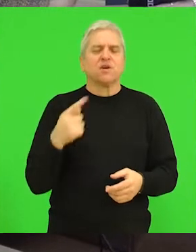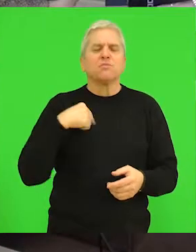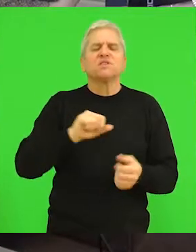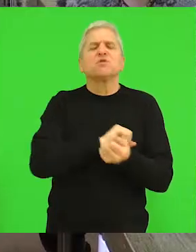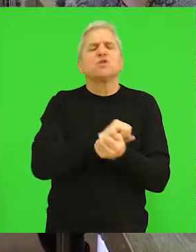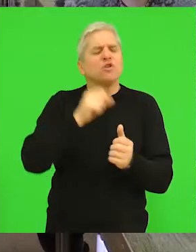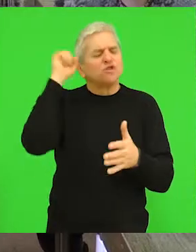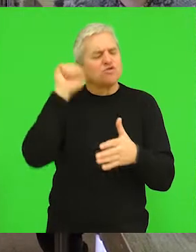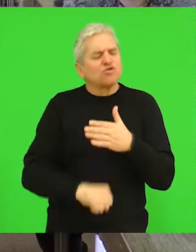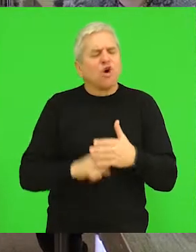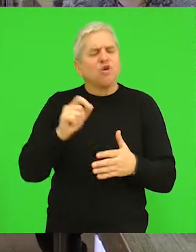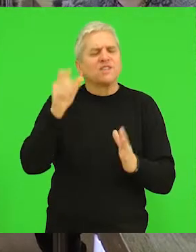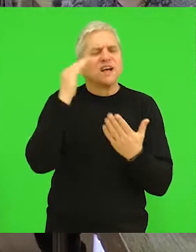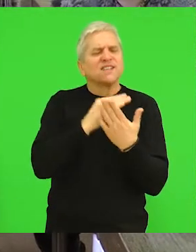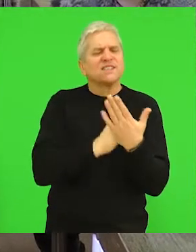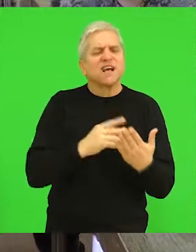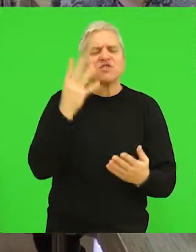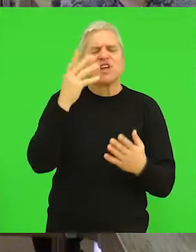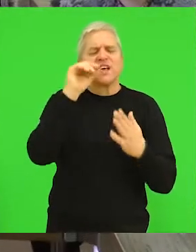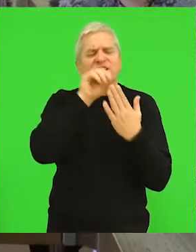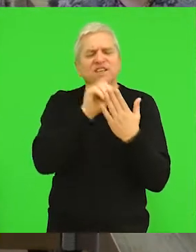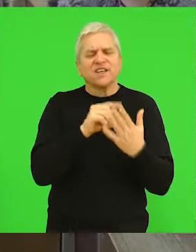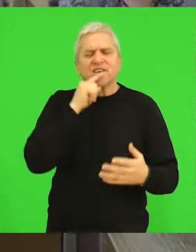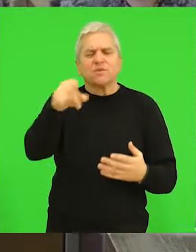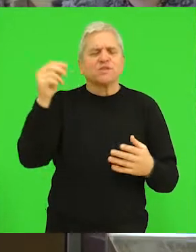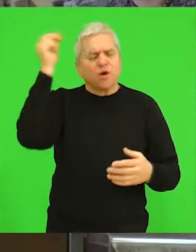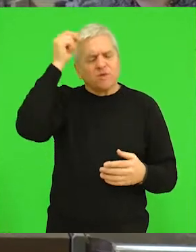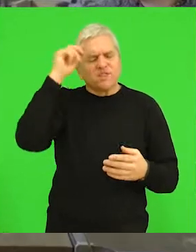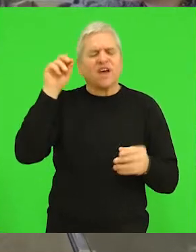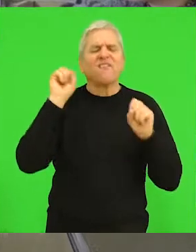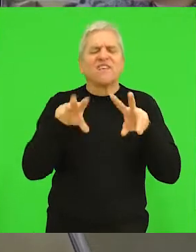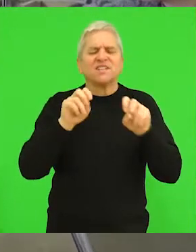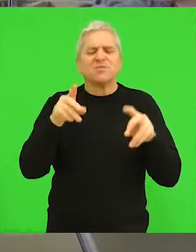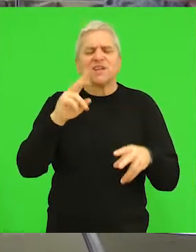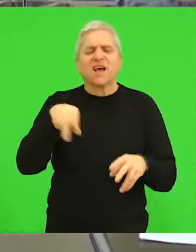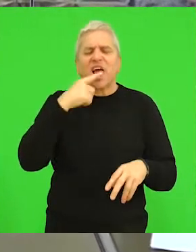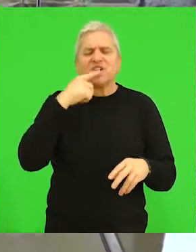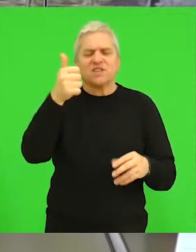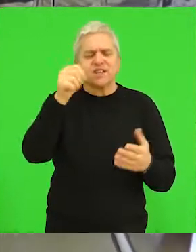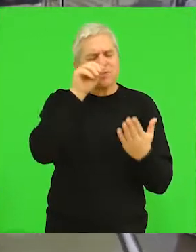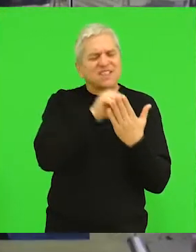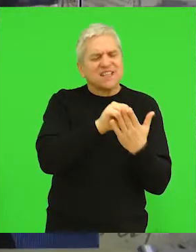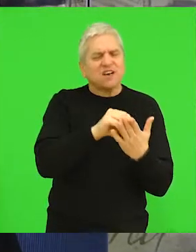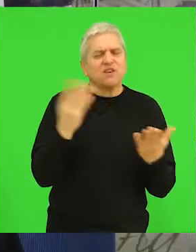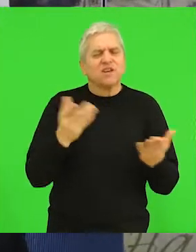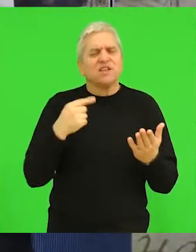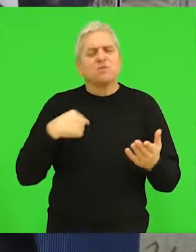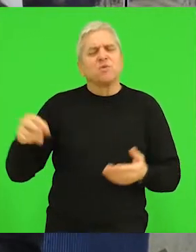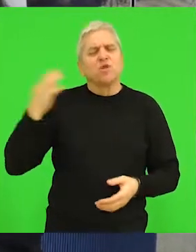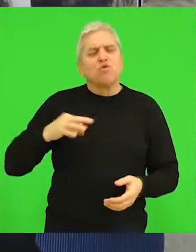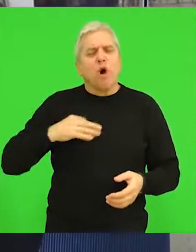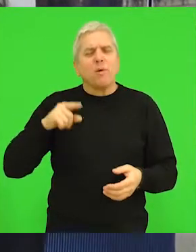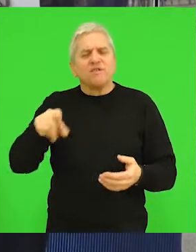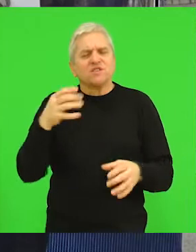strogo zakonski se bazirali, član 104 Zakona osnovna sistema obrazovanja i vaspitanja kaže u jednom svom stavu da smo mi u